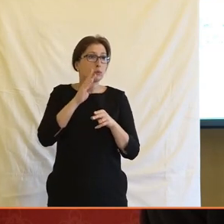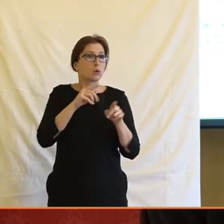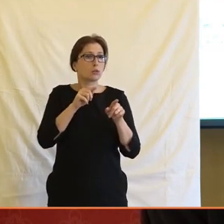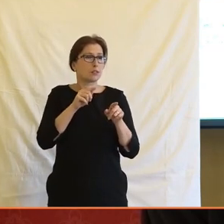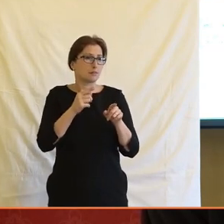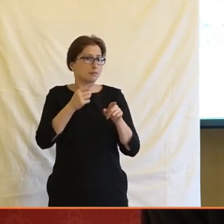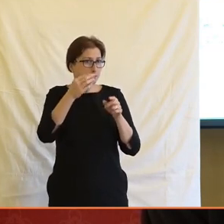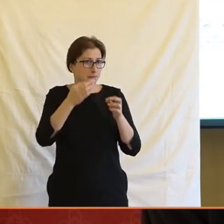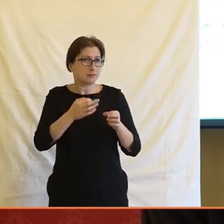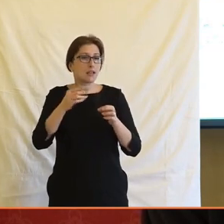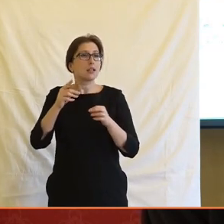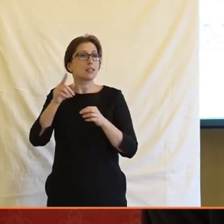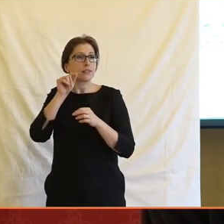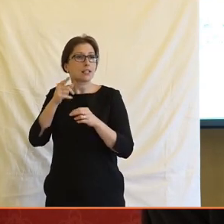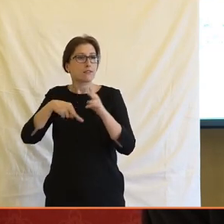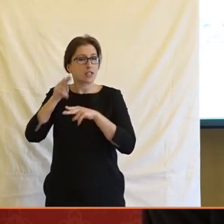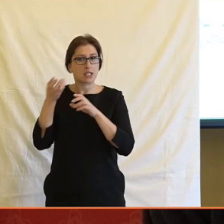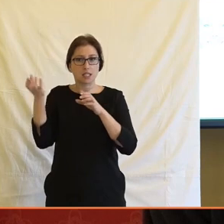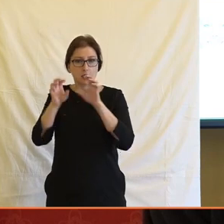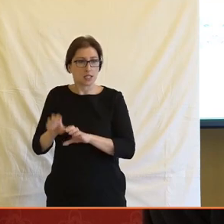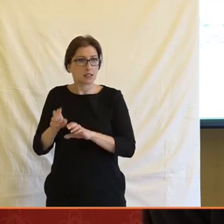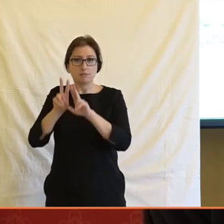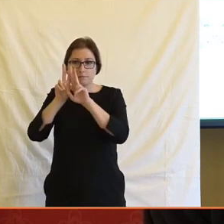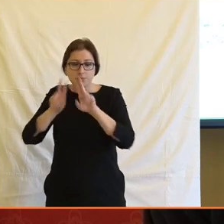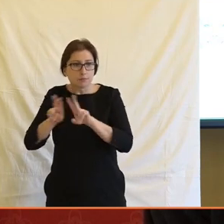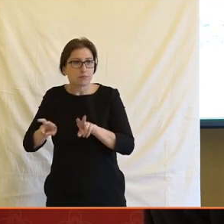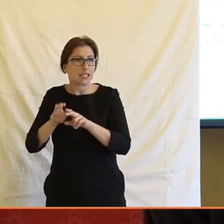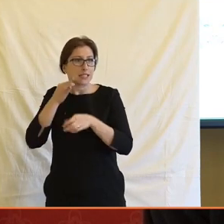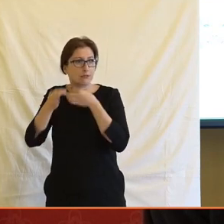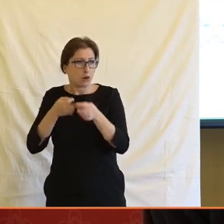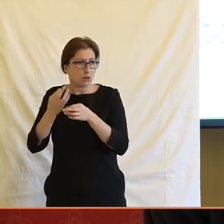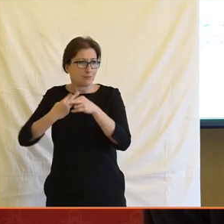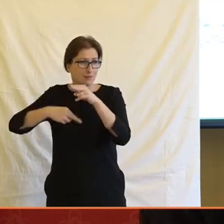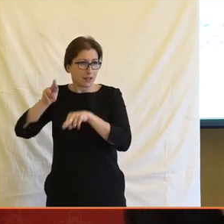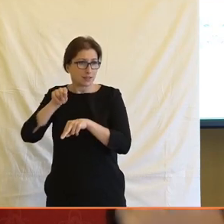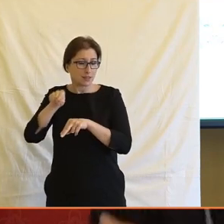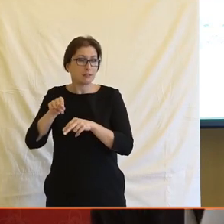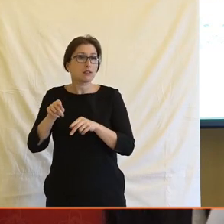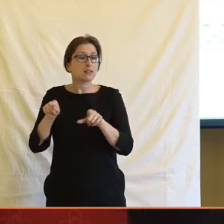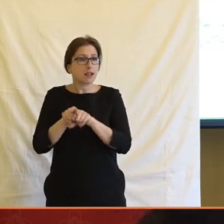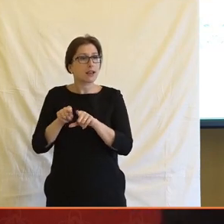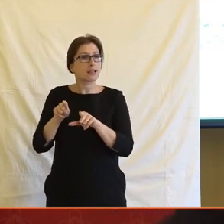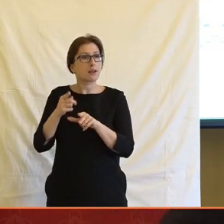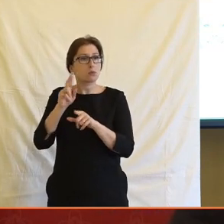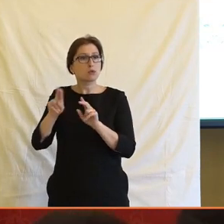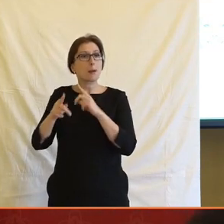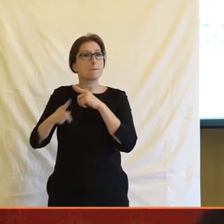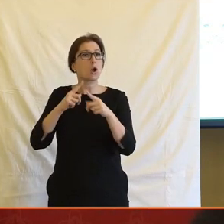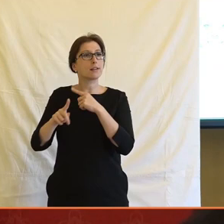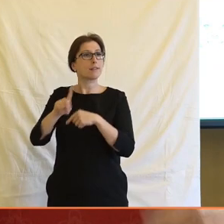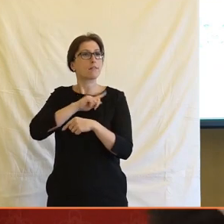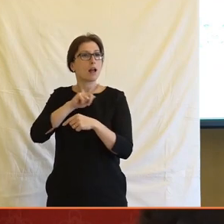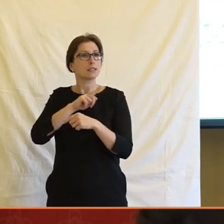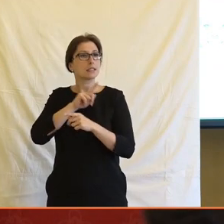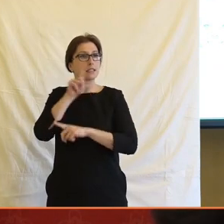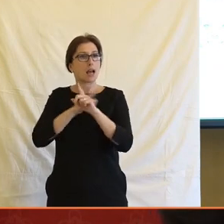transparentnější v tom, k jakému množství obsahů se člověk může dostat, tak je podstatný v tom smyslu, že my tam máme vyjádření politiků, která